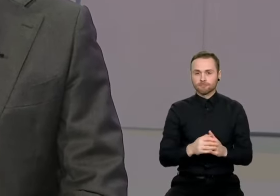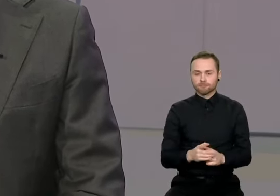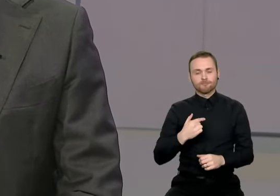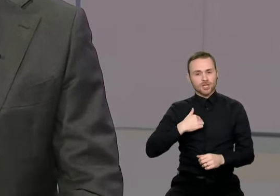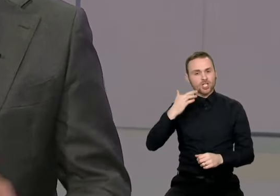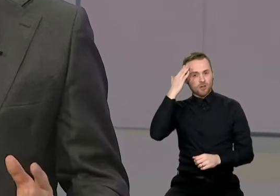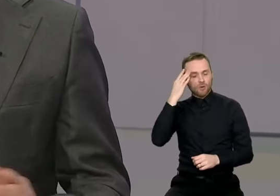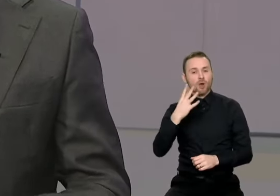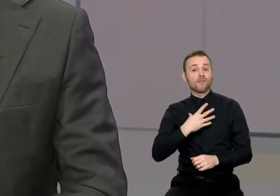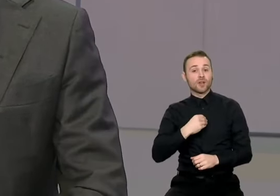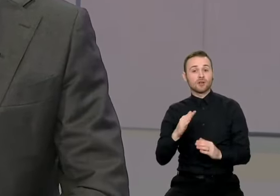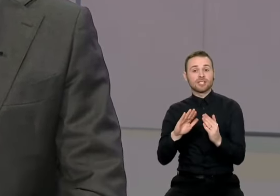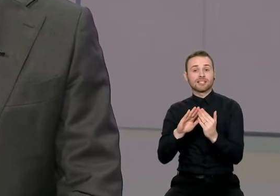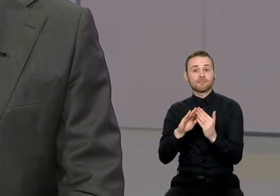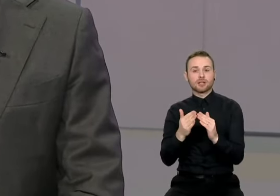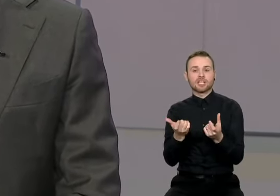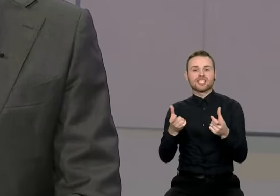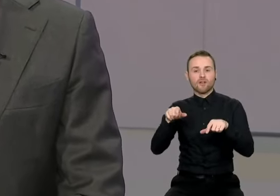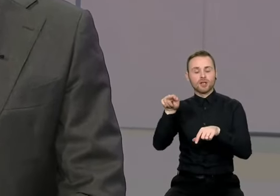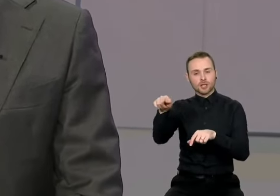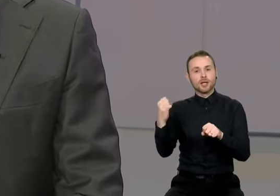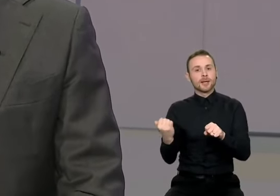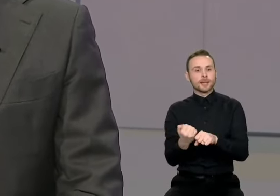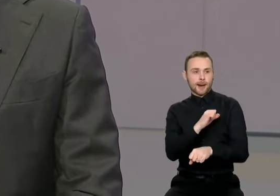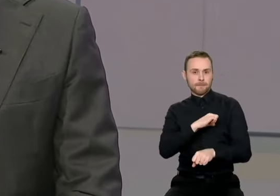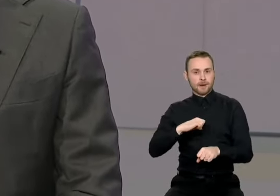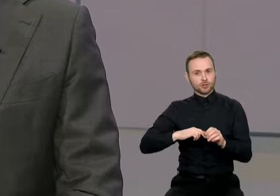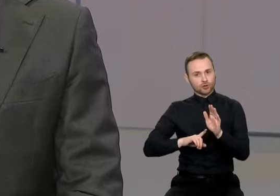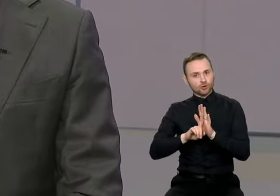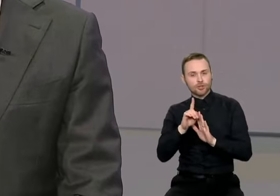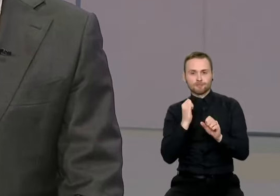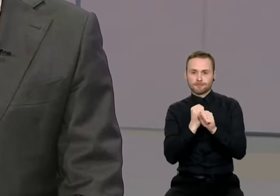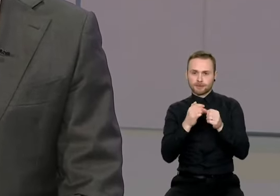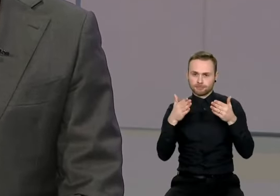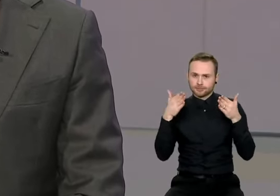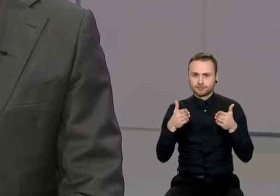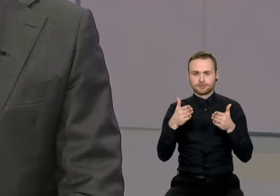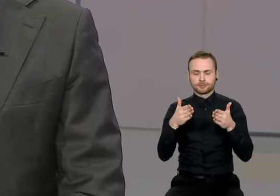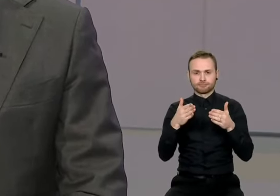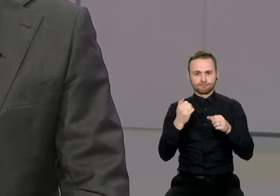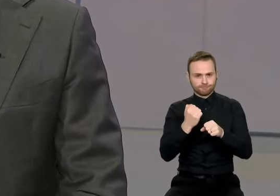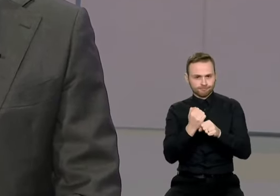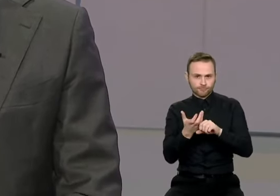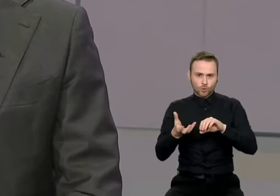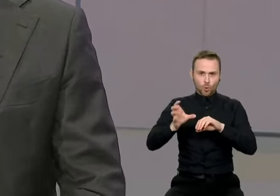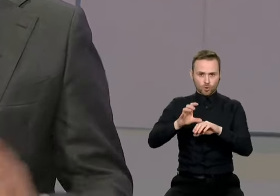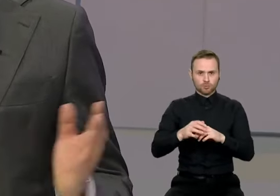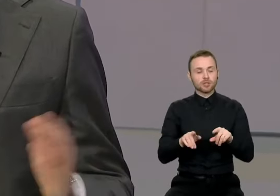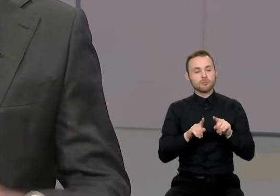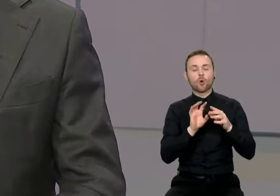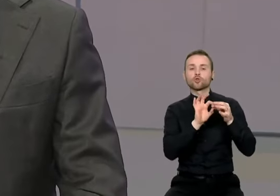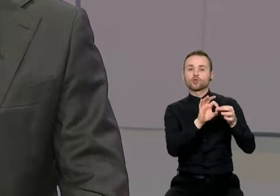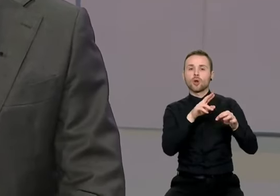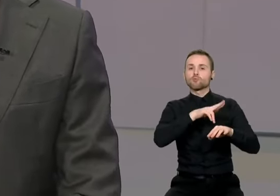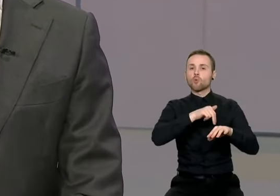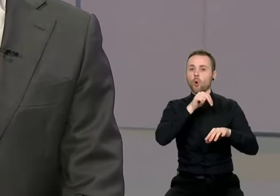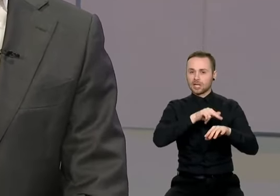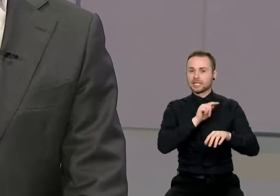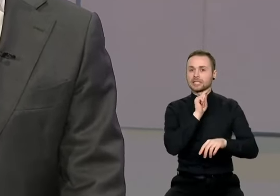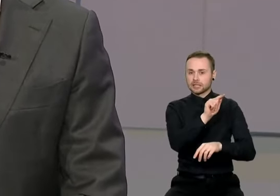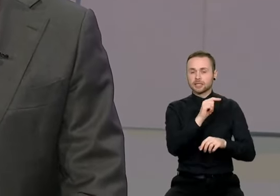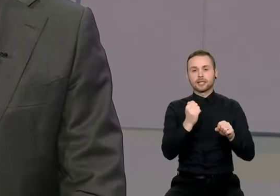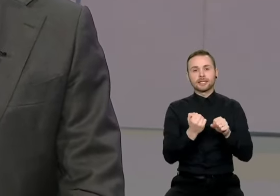savaldybės viešosios tvarkos padalinį, skirti didesnį finansavimą. ir bendradarbiaujant su policija, reiškia, plėsti tą